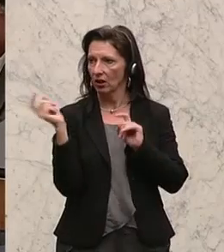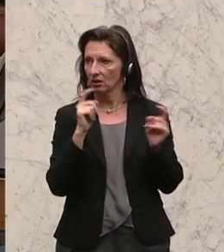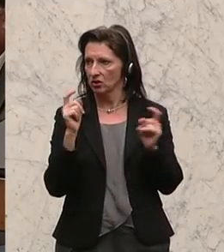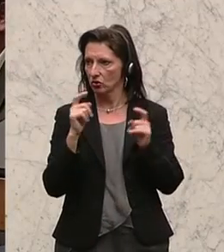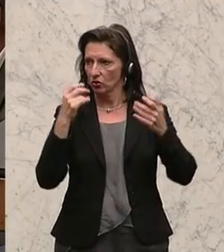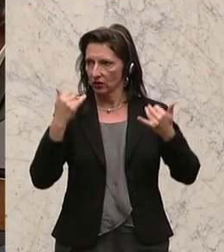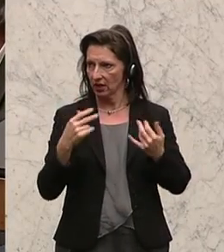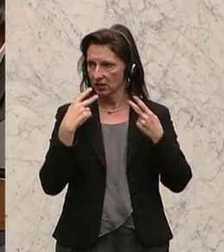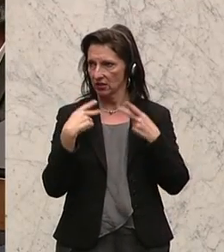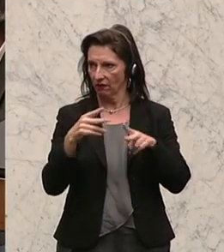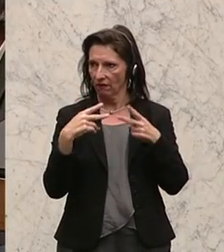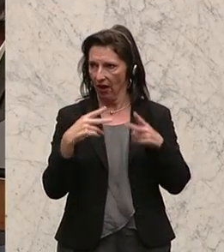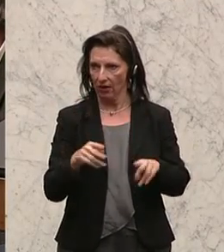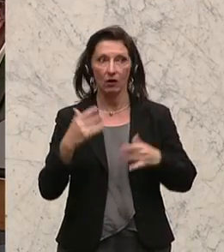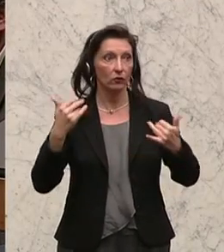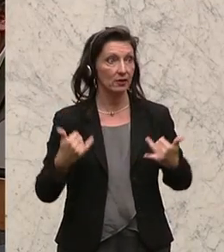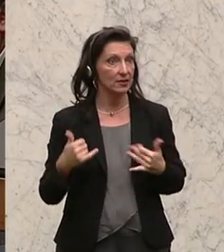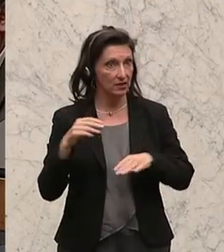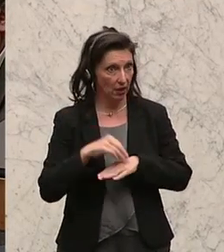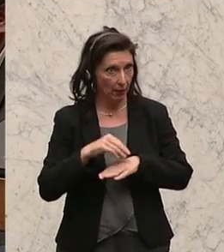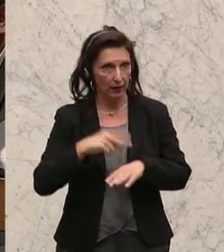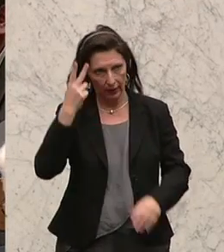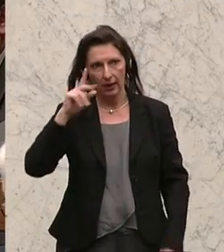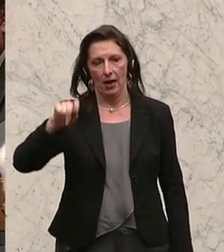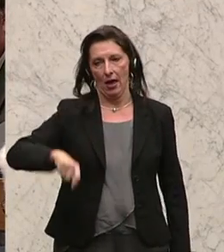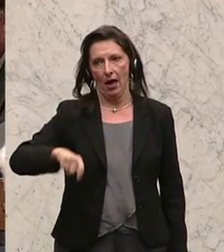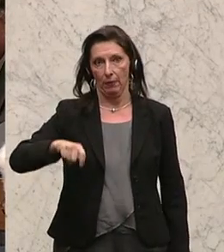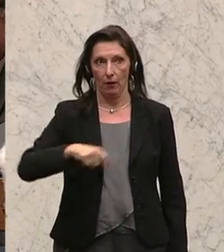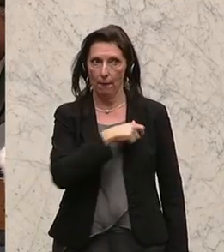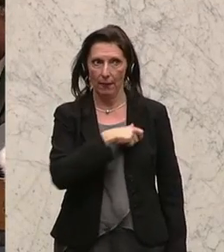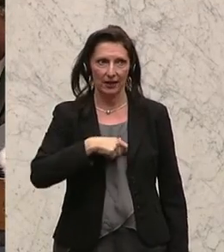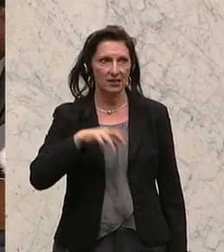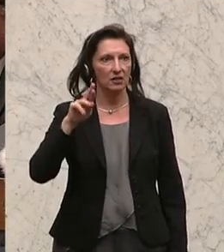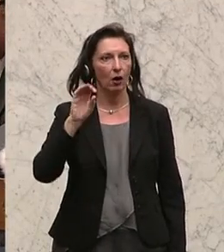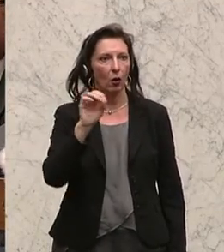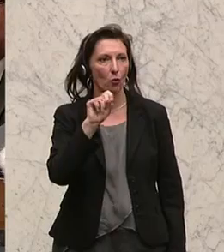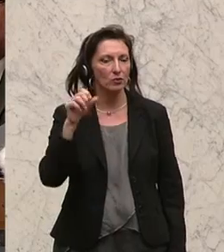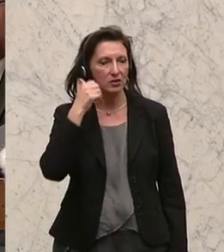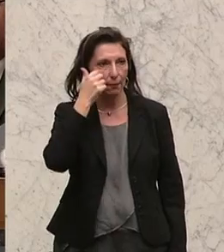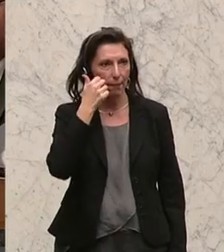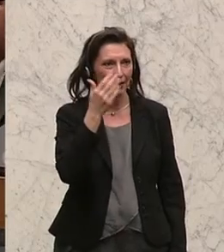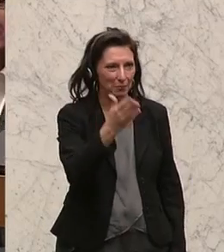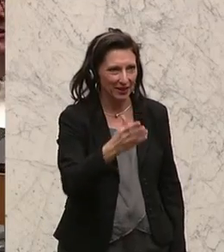Und als nächster zu Wort gemeldet ist der Redner, Werner Kogler, er ist Finanzsprecher der Grünen.